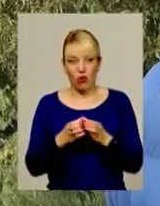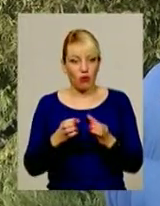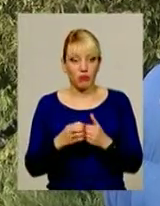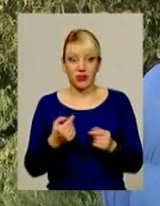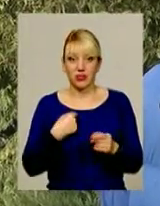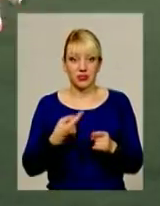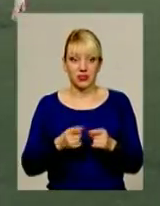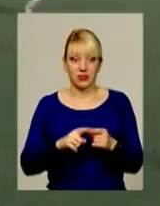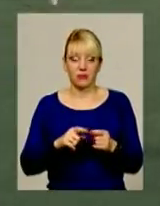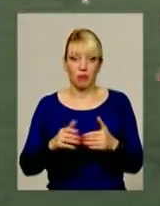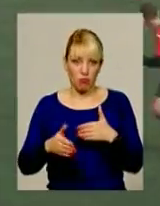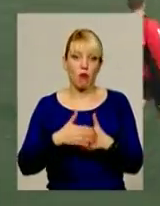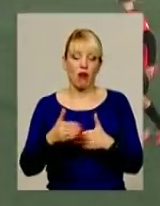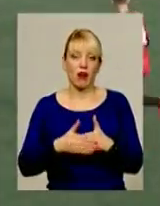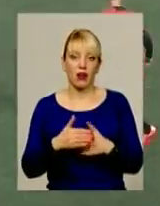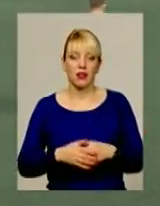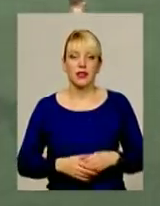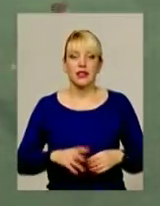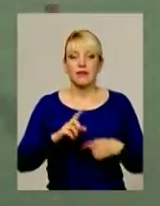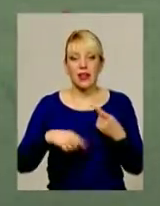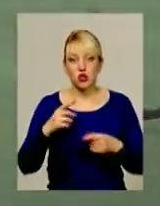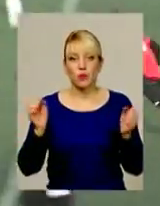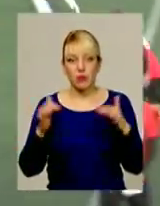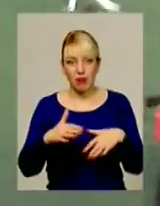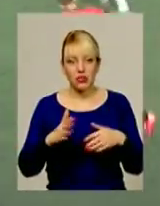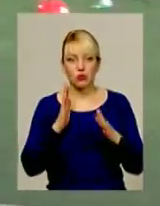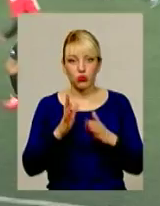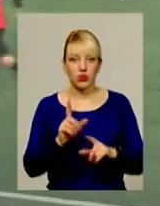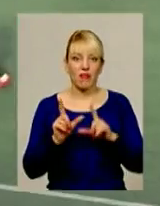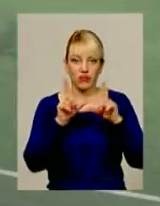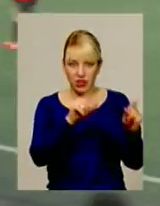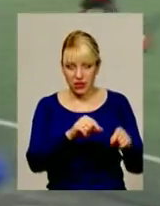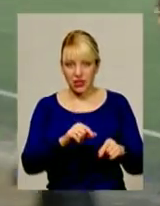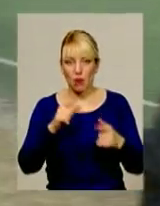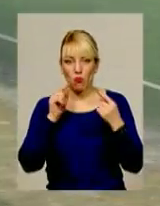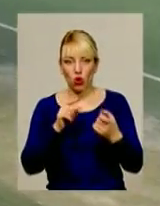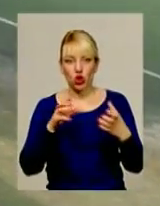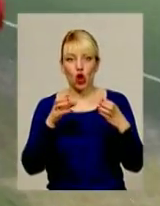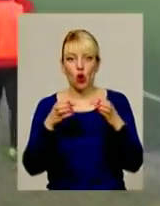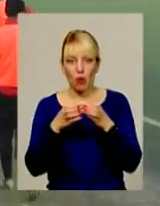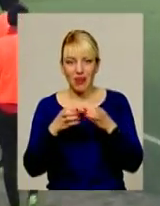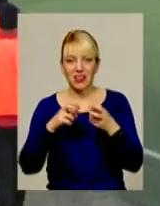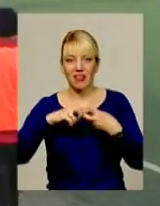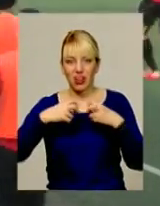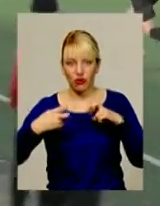покарала. Наступний матч в Ю-19 Поділля зіграє на виїзді проти команди «Тепловик» з Івана Франківська.